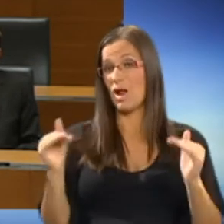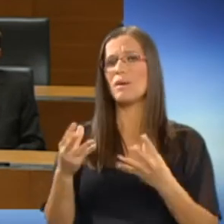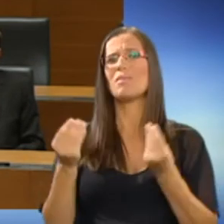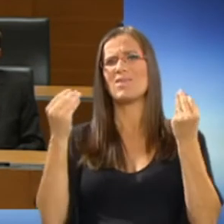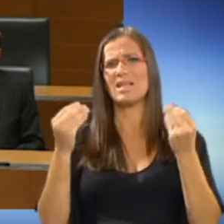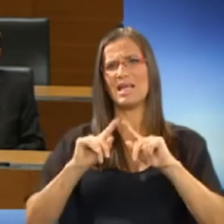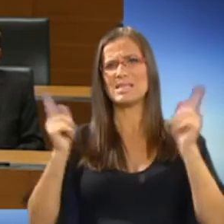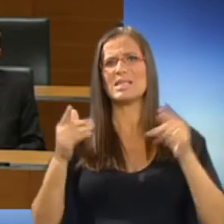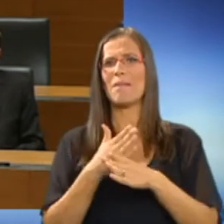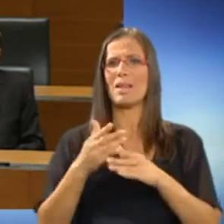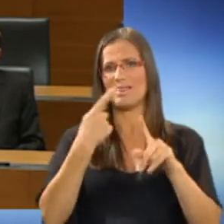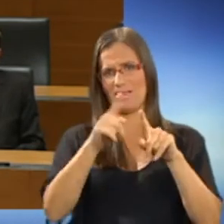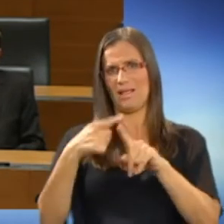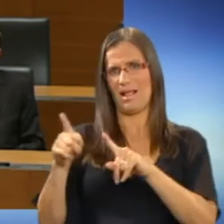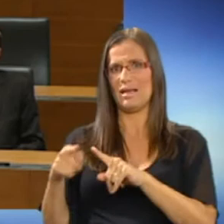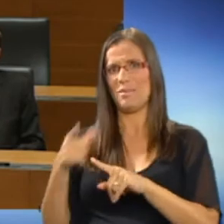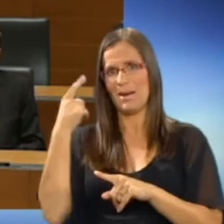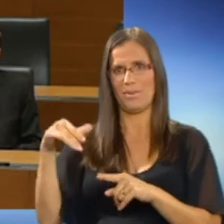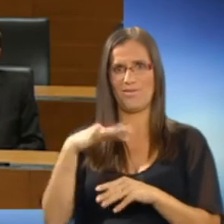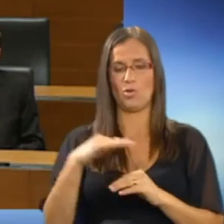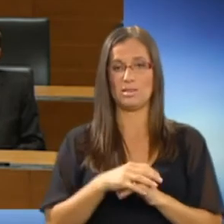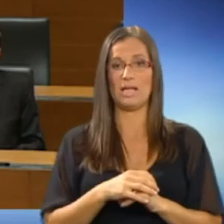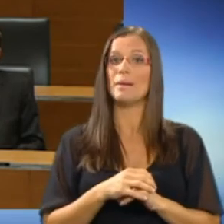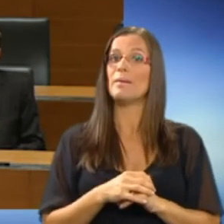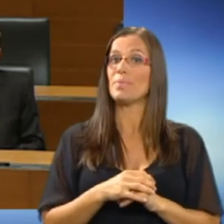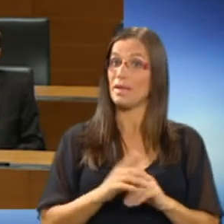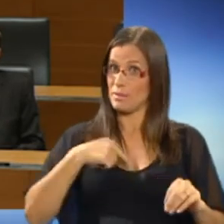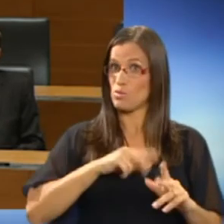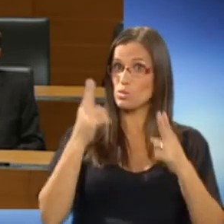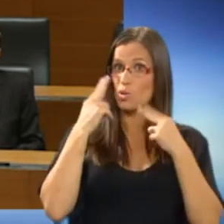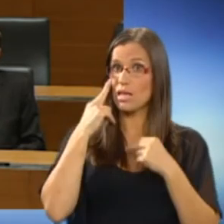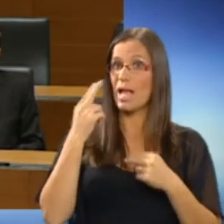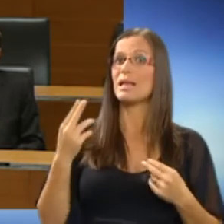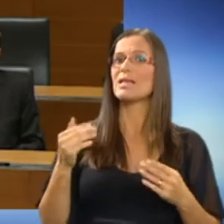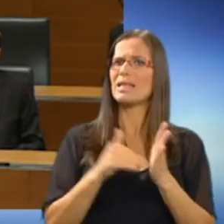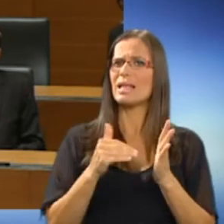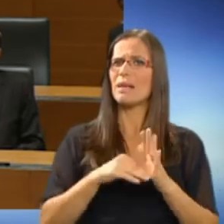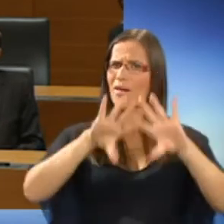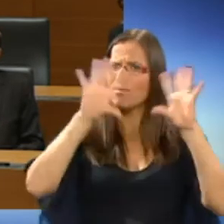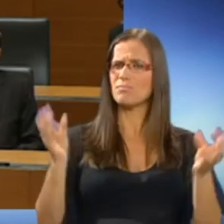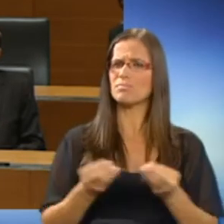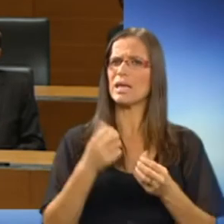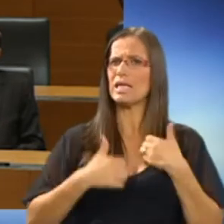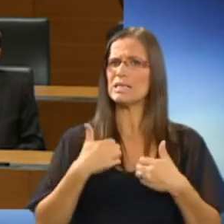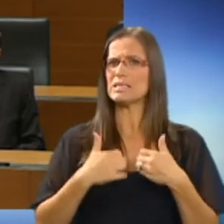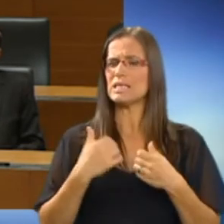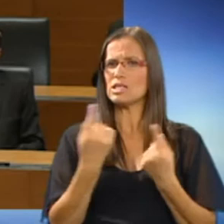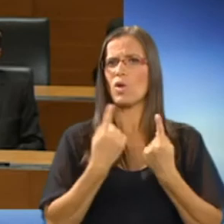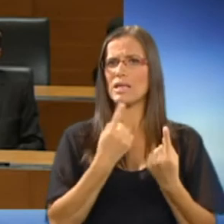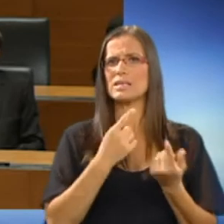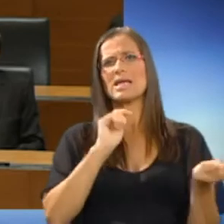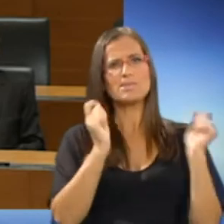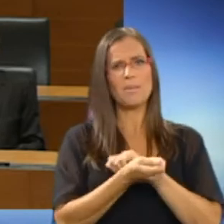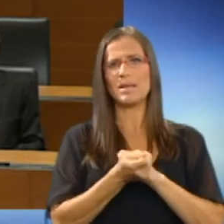razlike med sloji prebivalstva. Spoznali smo, da je treba v vseobsežni krizni situaciji redefinirati